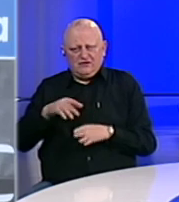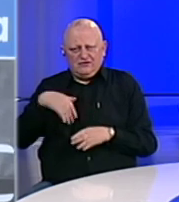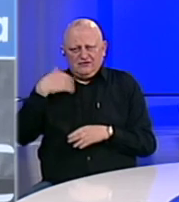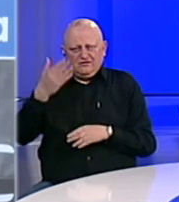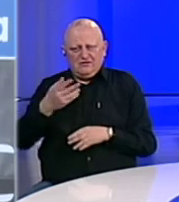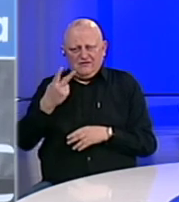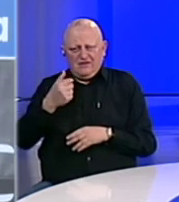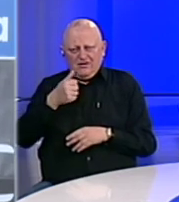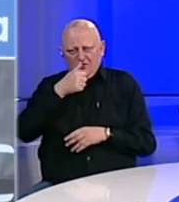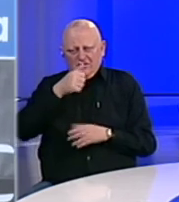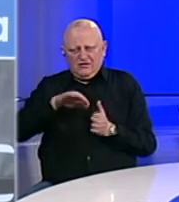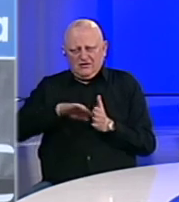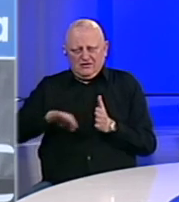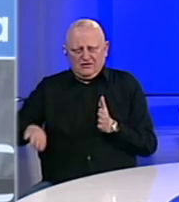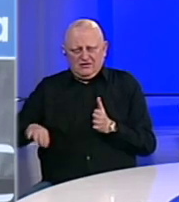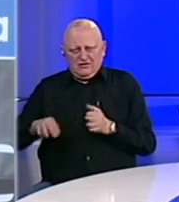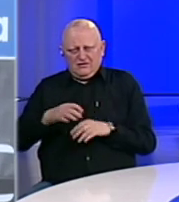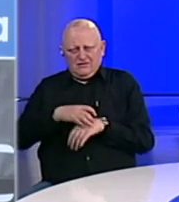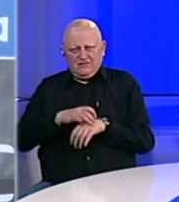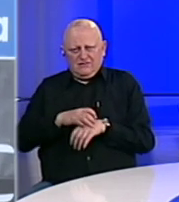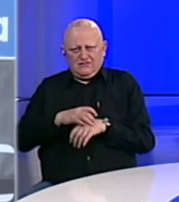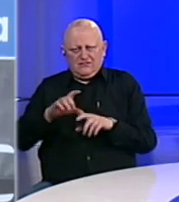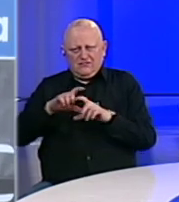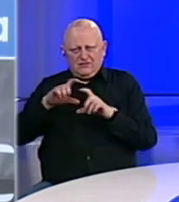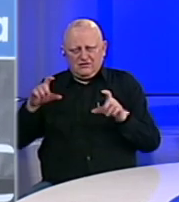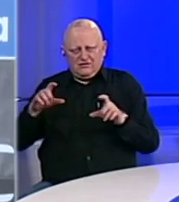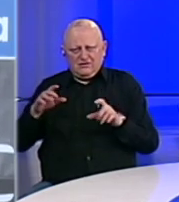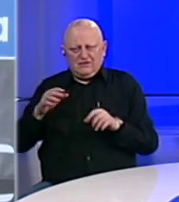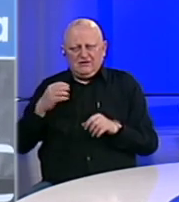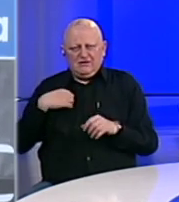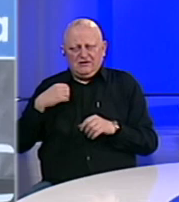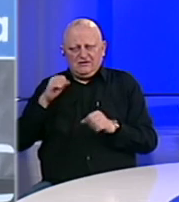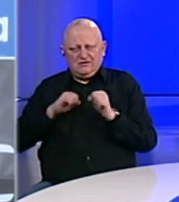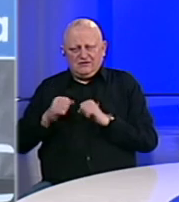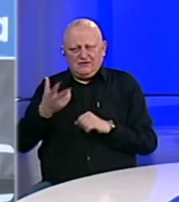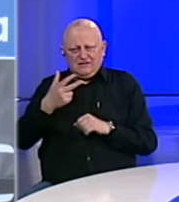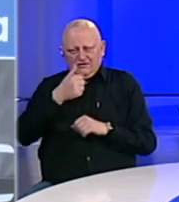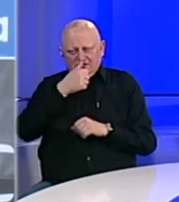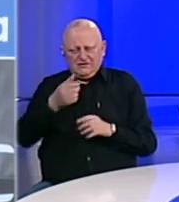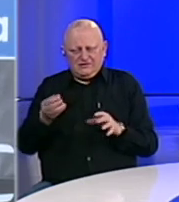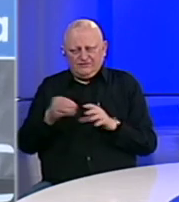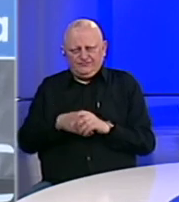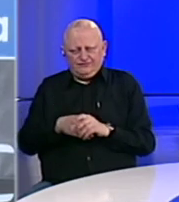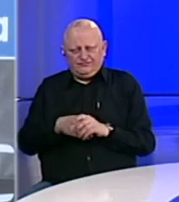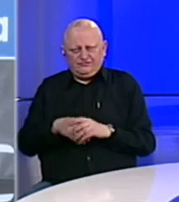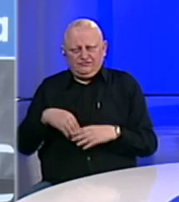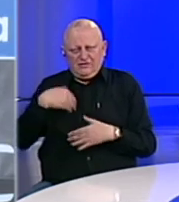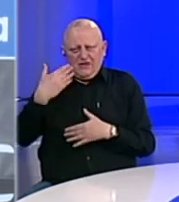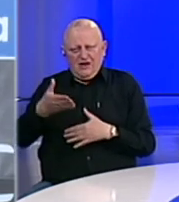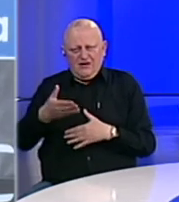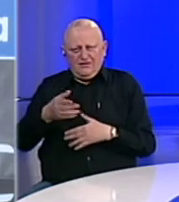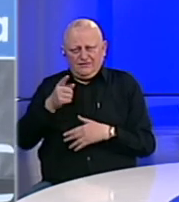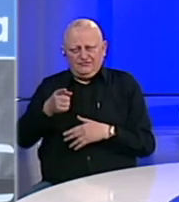2,5 miliona izdvojenih za medicinske ustanove sa civilne zaštite, nakon 30 miliona sa budžeta, nakon